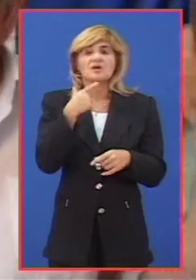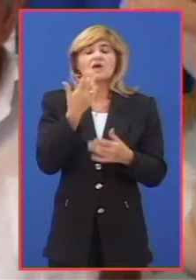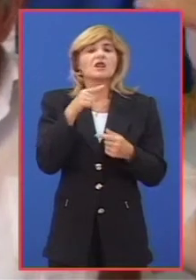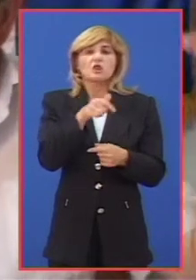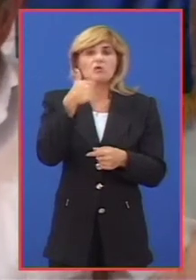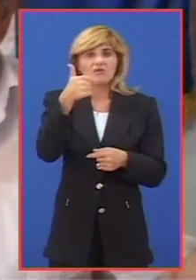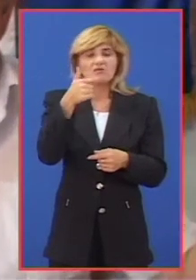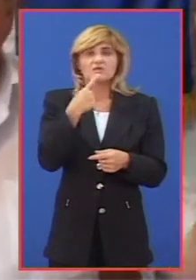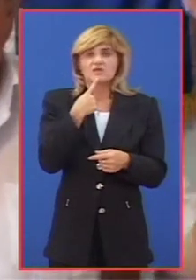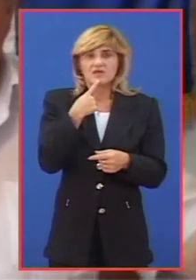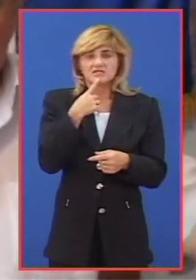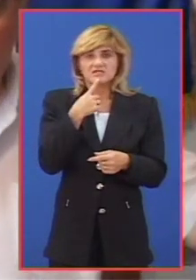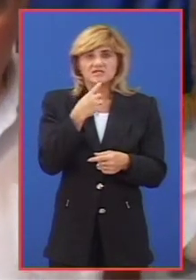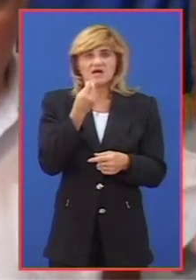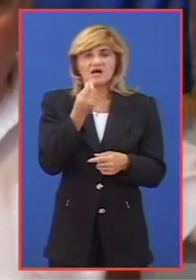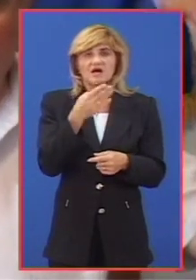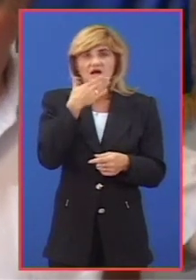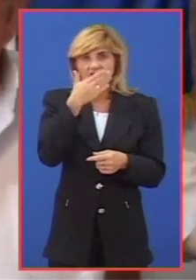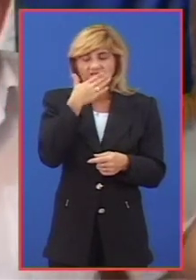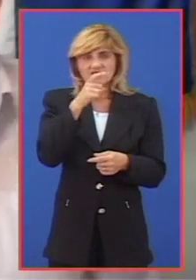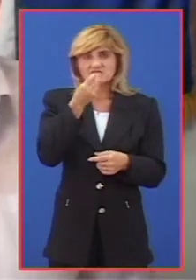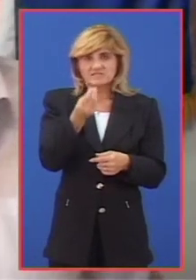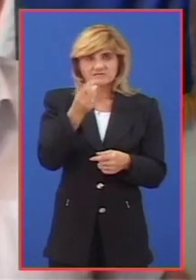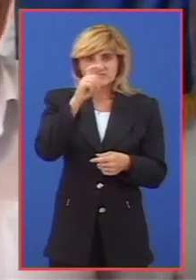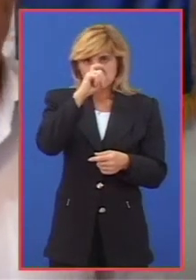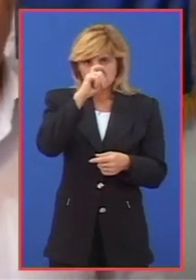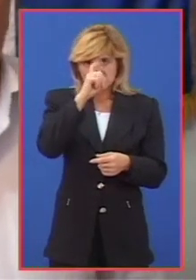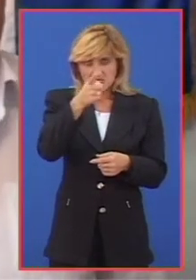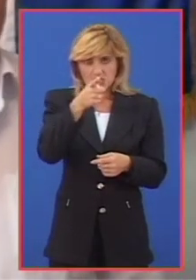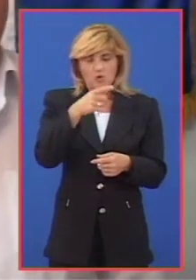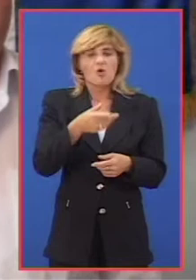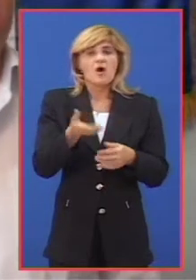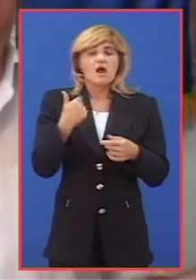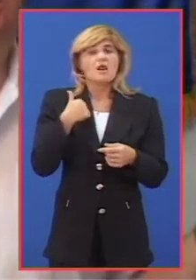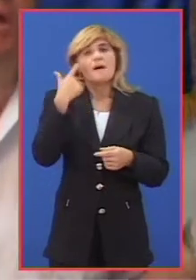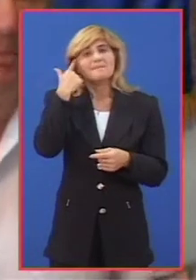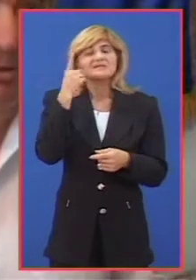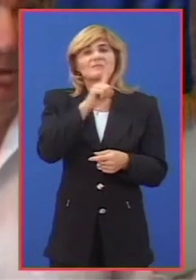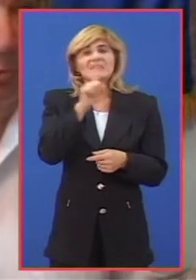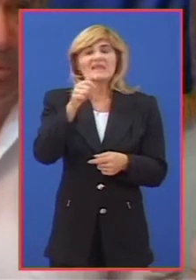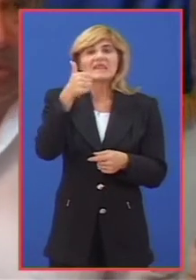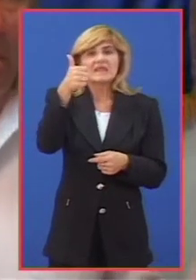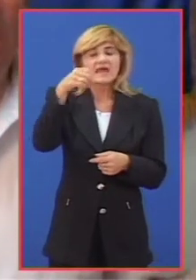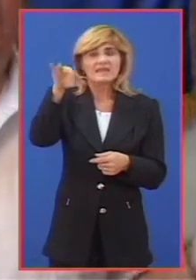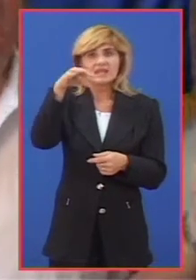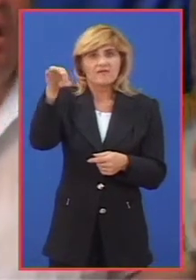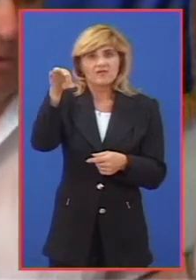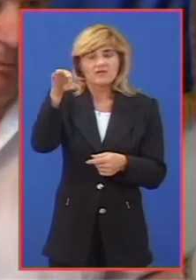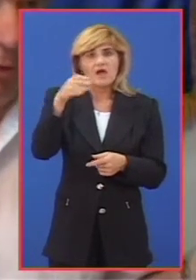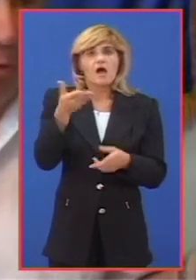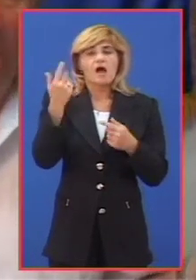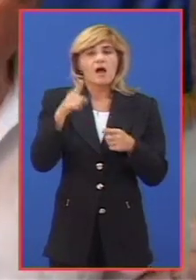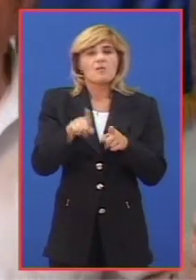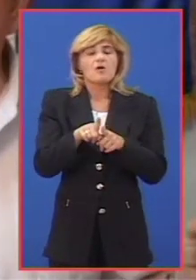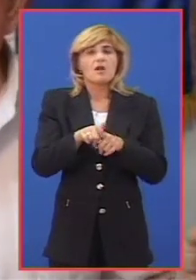jedan jezik, što tiče hrvatskog, srpskog, crnogorskog, ne znam ja, bošnjačkog, a mislim da ni jedan elementarni trutnjak, a